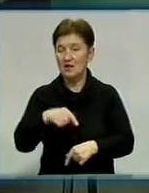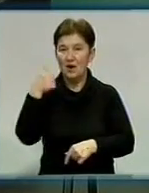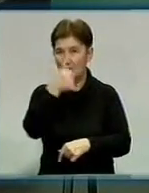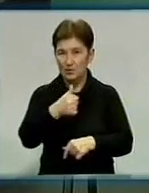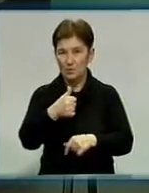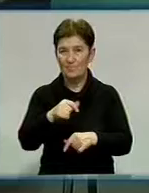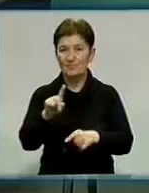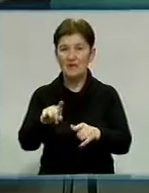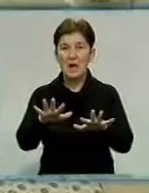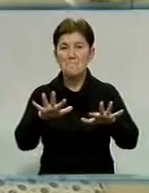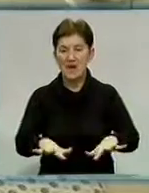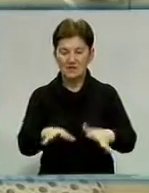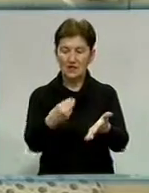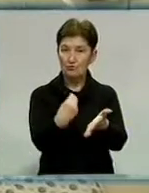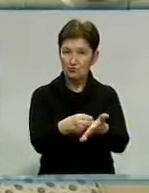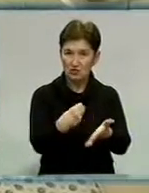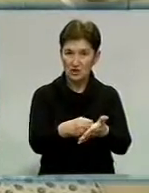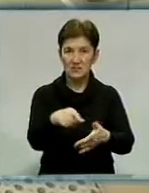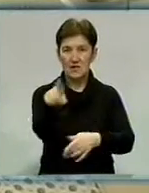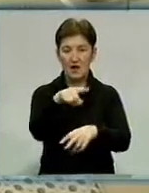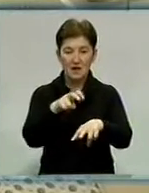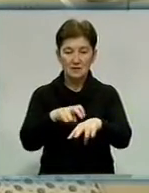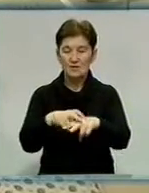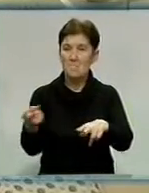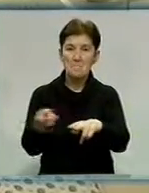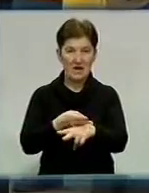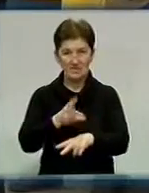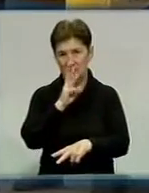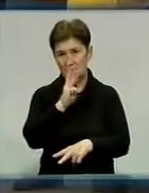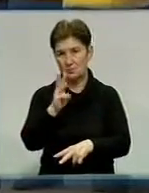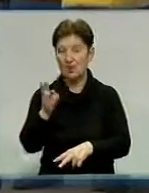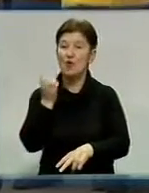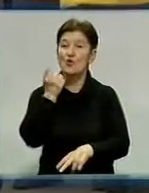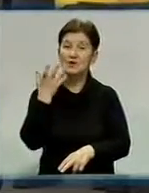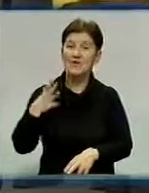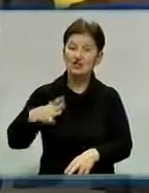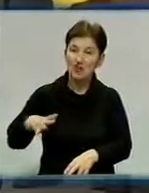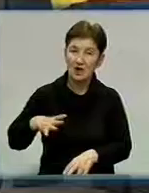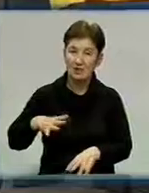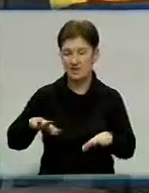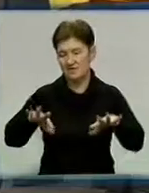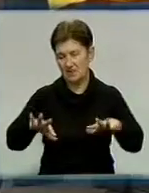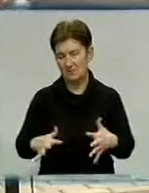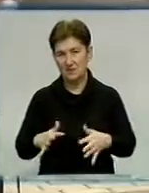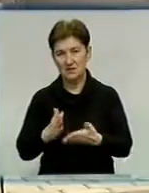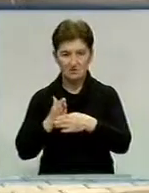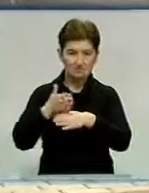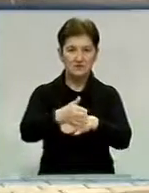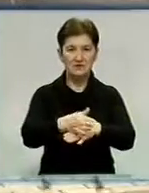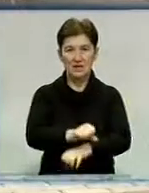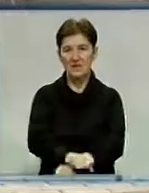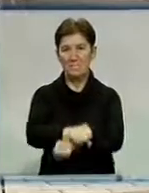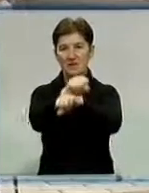місцевих бюджетів. Весь цей час медики працюють без зарплати. Коли чекати грошей втомилися, вийшли на мітинг. Два